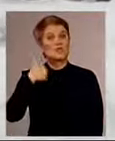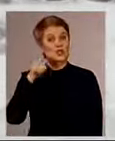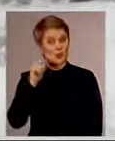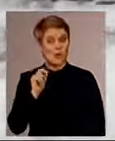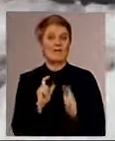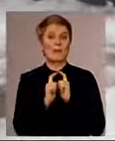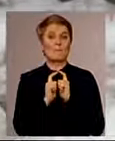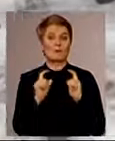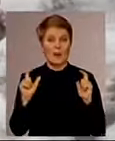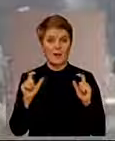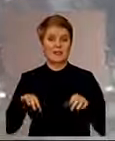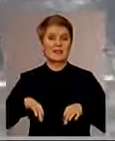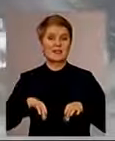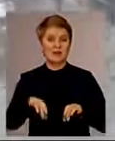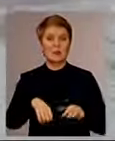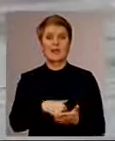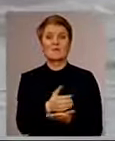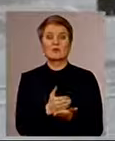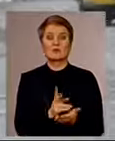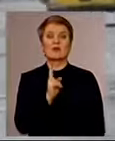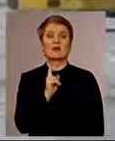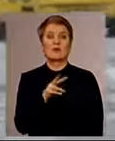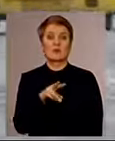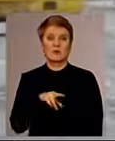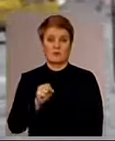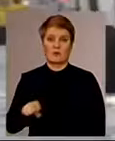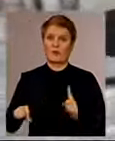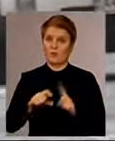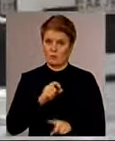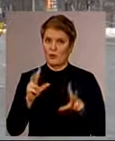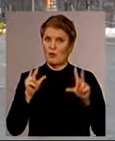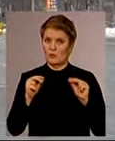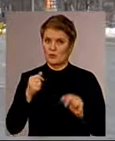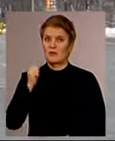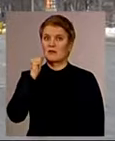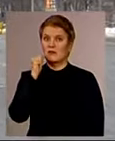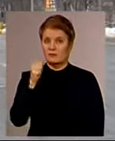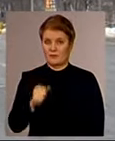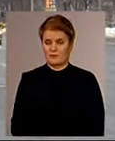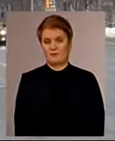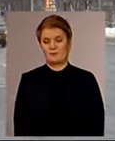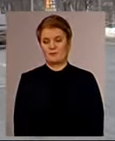до Департаменту транспортної інфраструктури КМДА. Підповісти пообіцяли завтра. Дмитро Климюк, Марія Назаренко, Юрій Анісмов. Новини на першому.